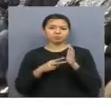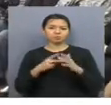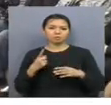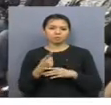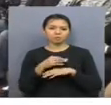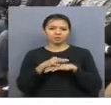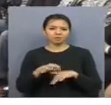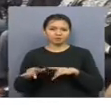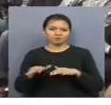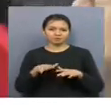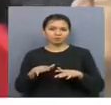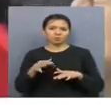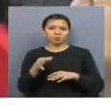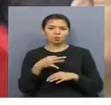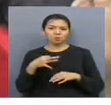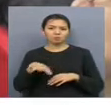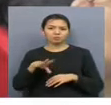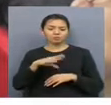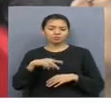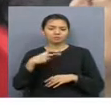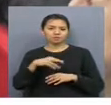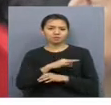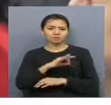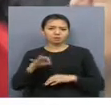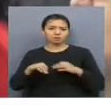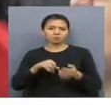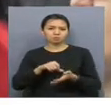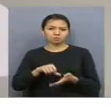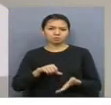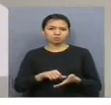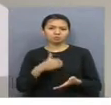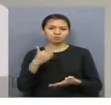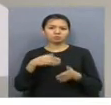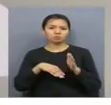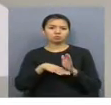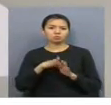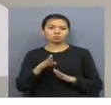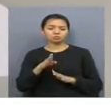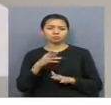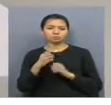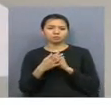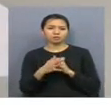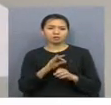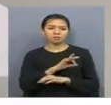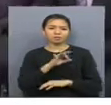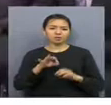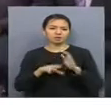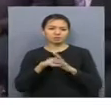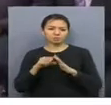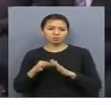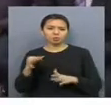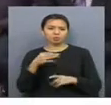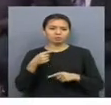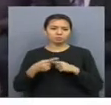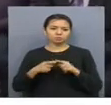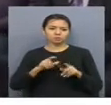Байқаудың үріктеу кезеңіне өңір бойынша 20 жоба ғатысқан аталымыз жобалардың арасынан үздік шыққан 15 жоба үріктеліп обыстық кезеңге